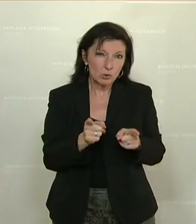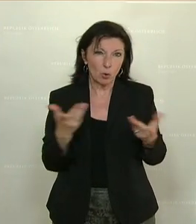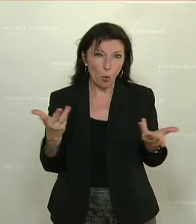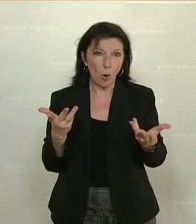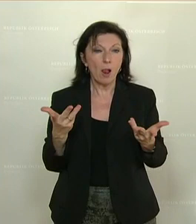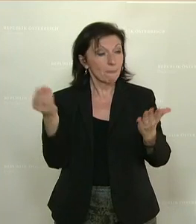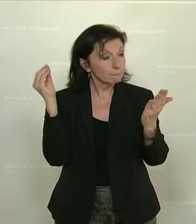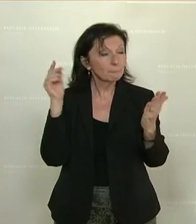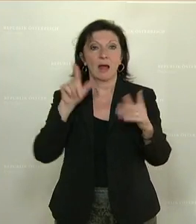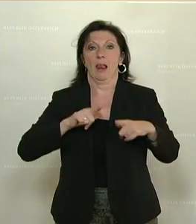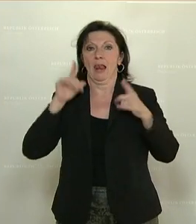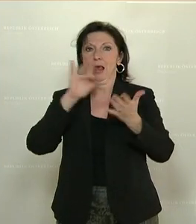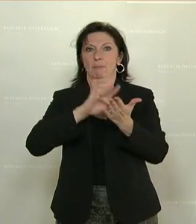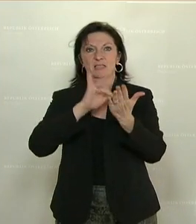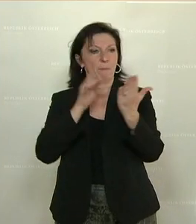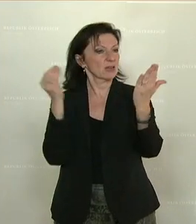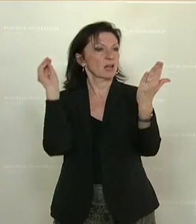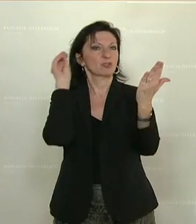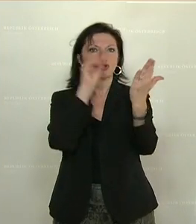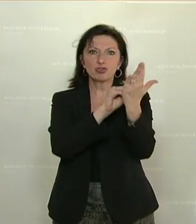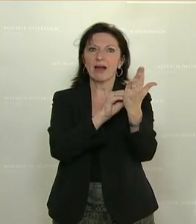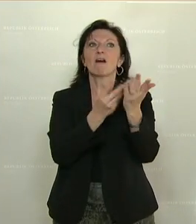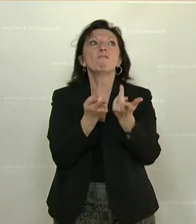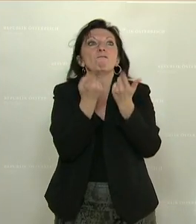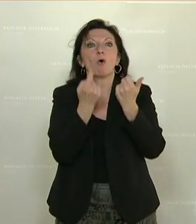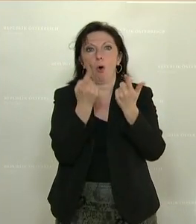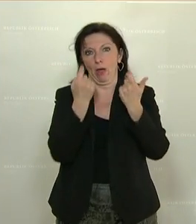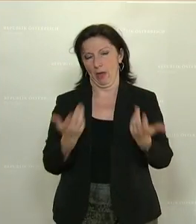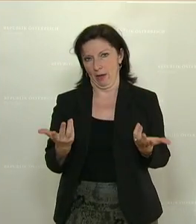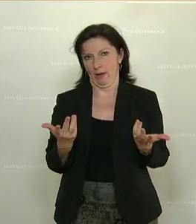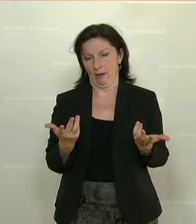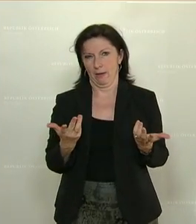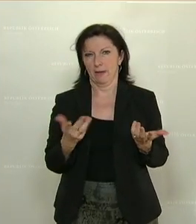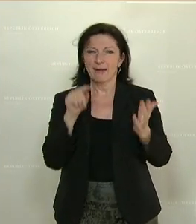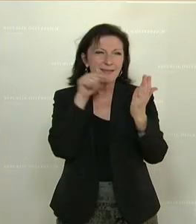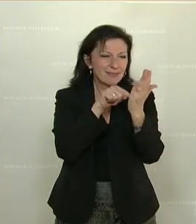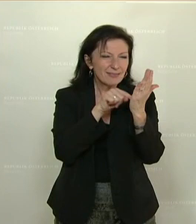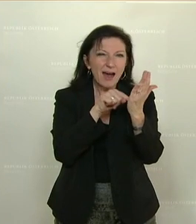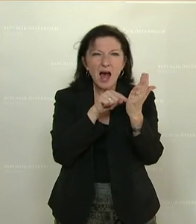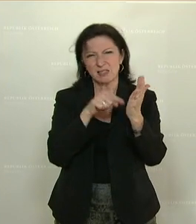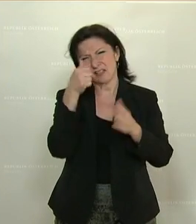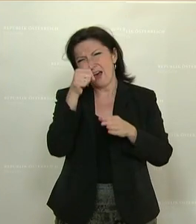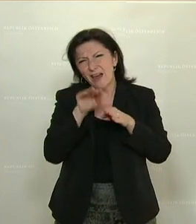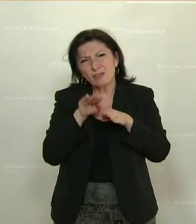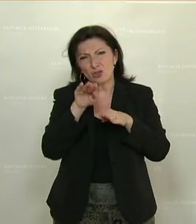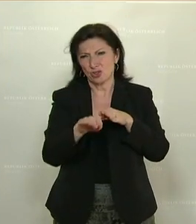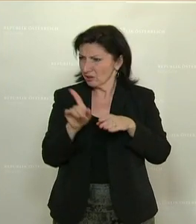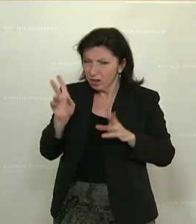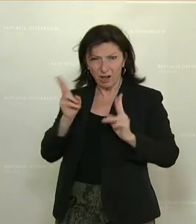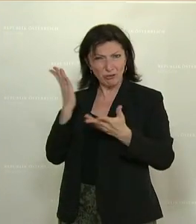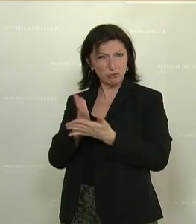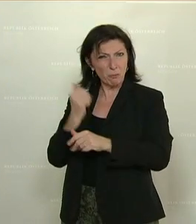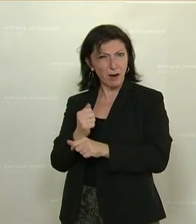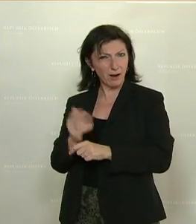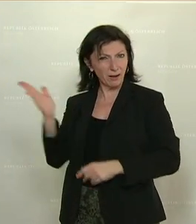Herkunftskennzeichnung für verarbeitende Produkte sein. Mindestens diesen kleinen Schritt könnten Sie doch setzen.